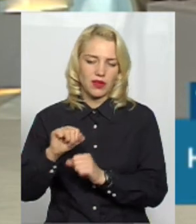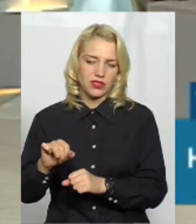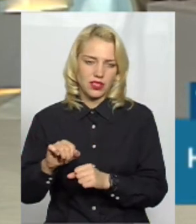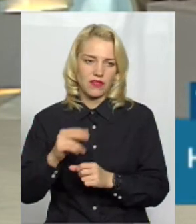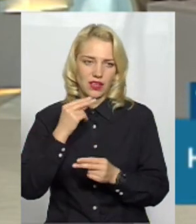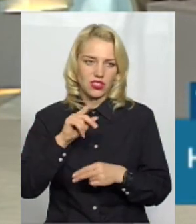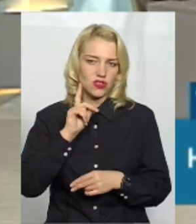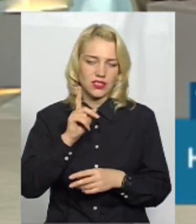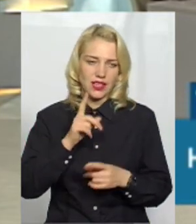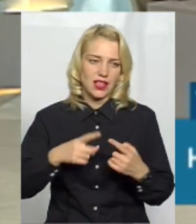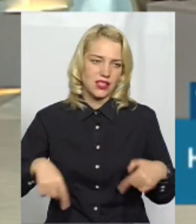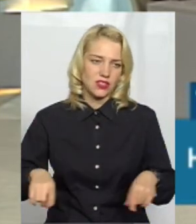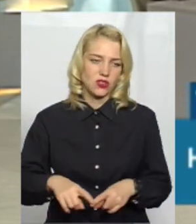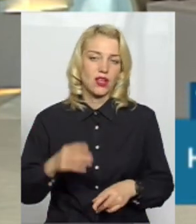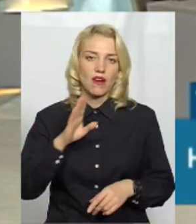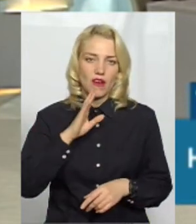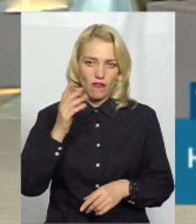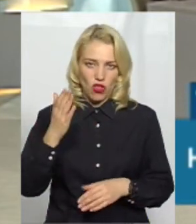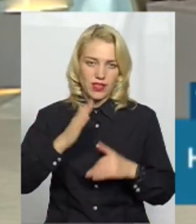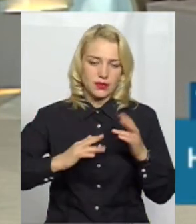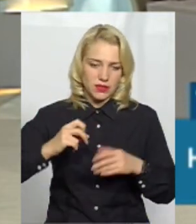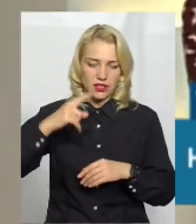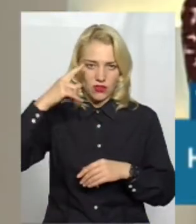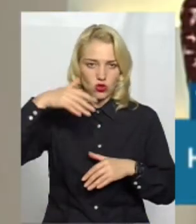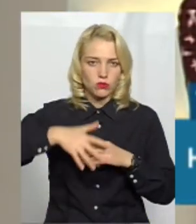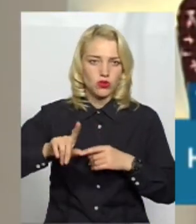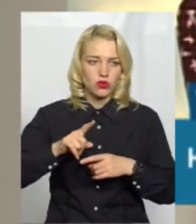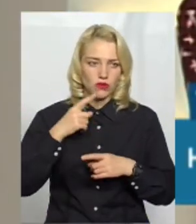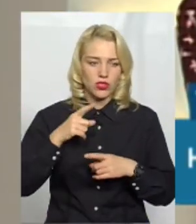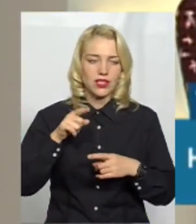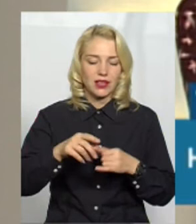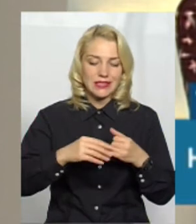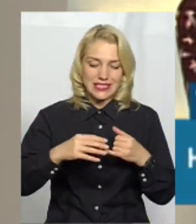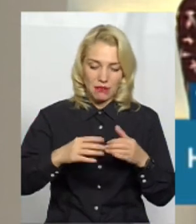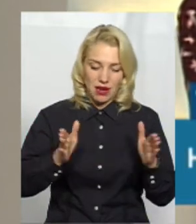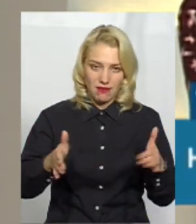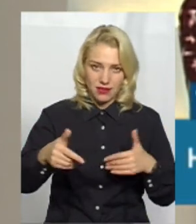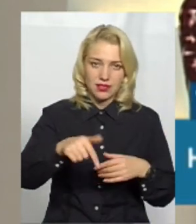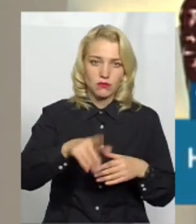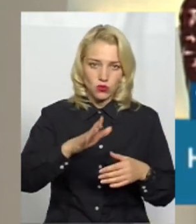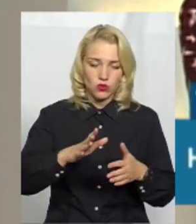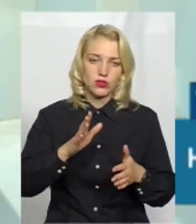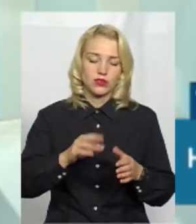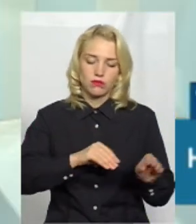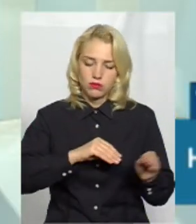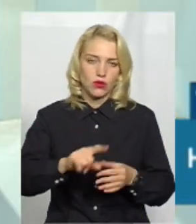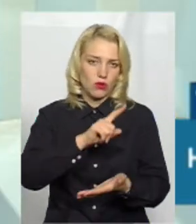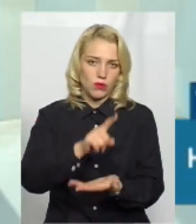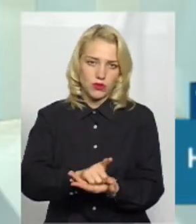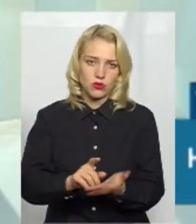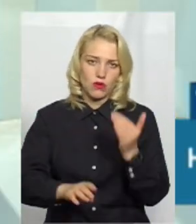розуміється і все правильно говорить. То можна сподіватися, там, де зараз та чорна земля, що там можуть бути дерева? Обов'язково вони там будуть.